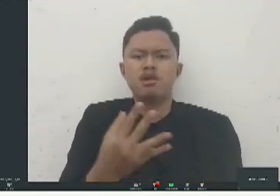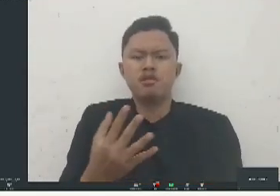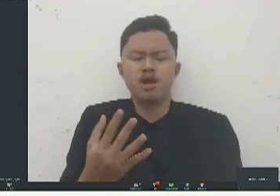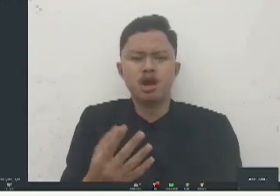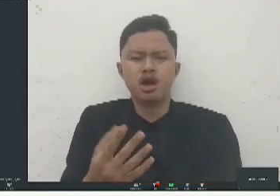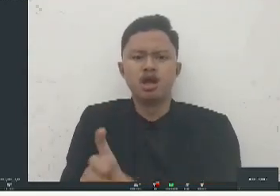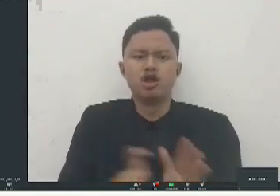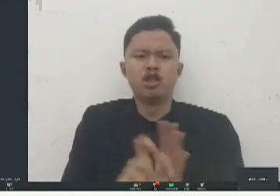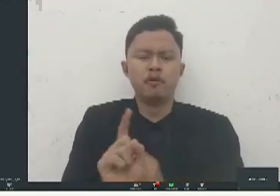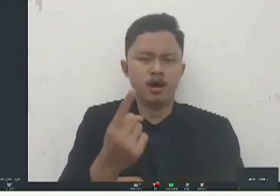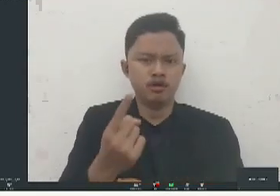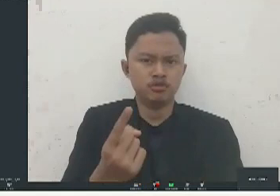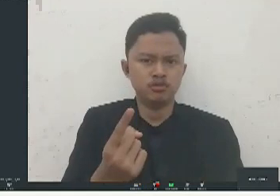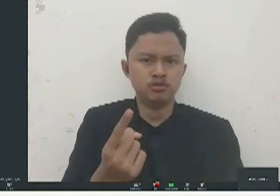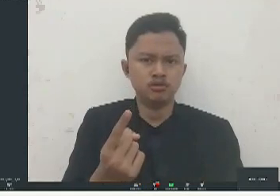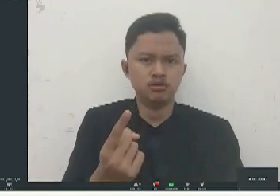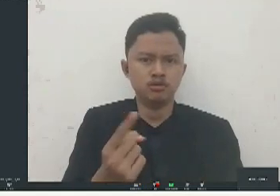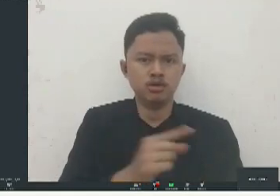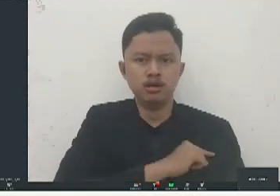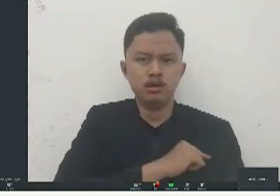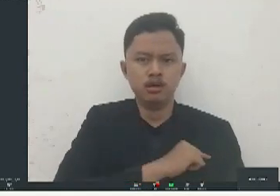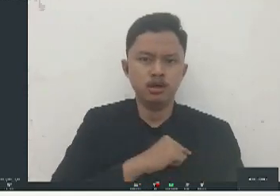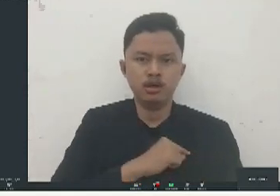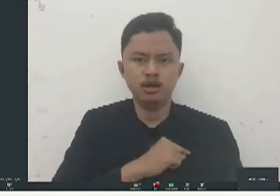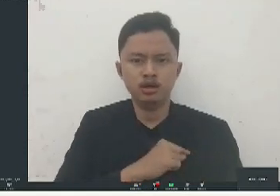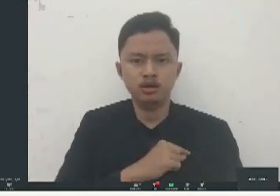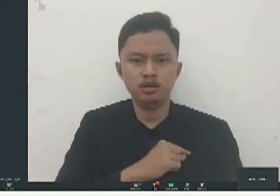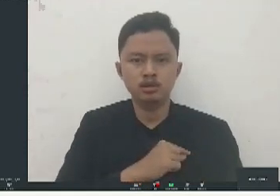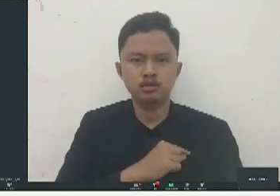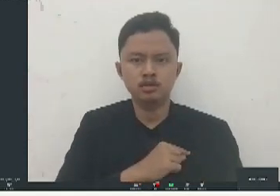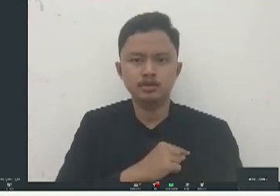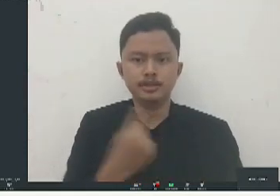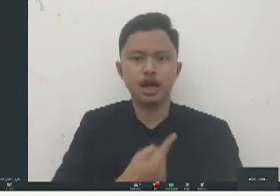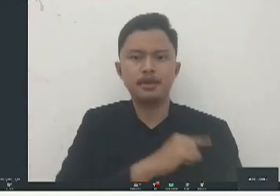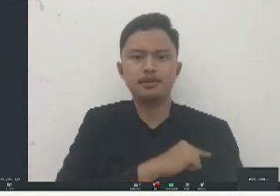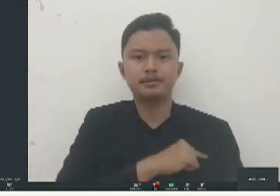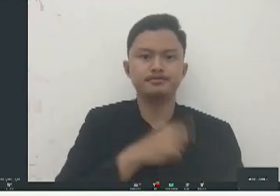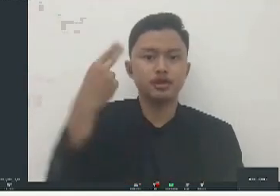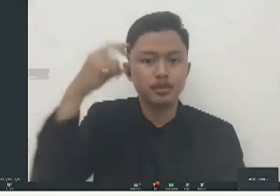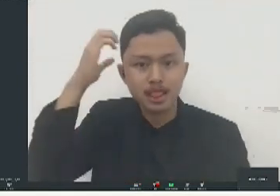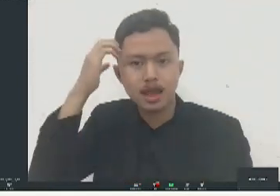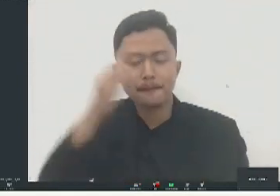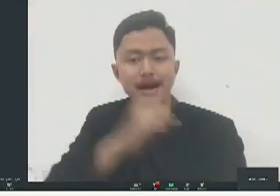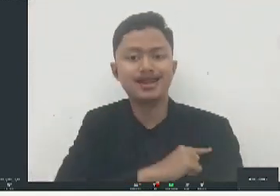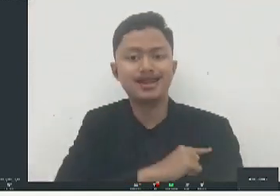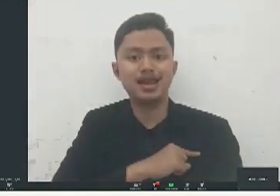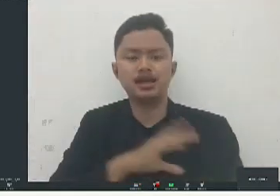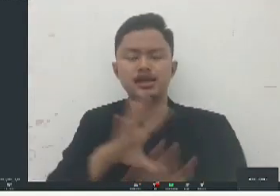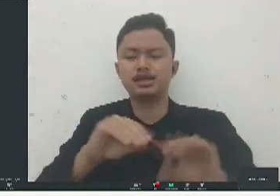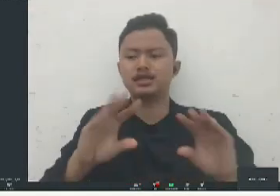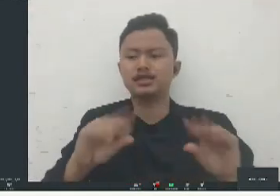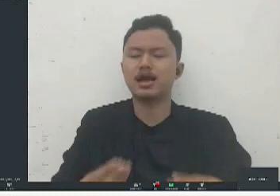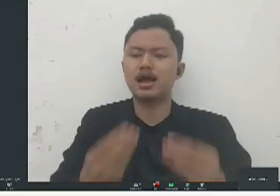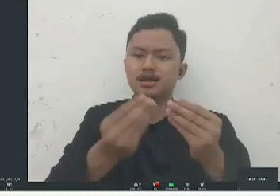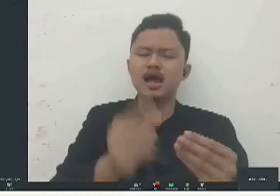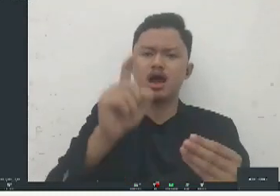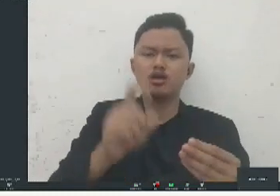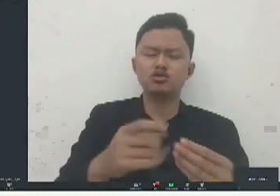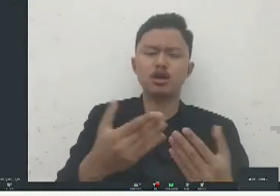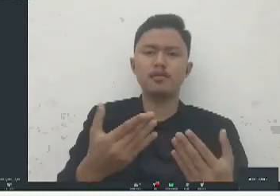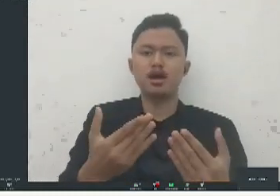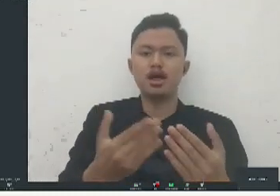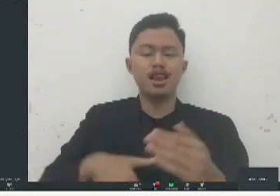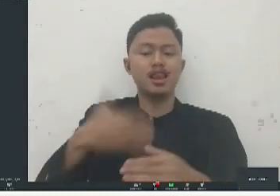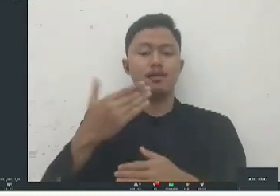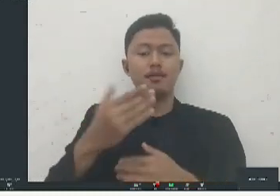dari pihak penyelenggara dari pihak kita pihak government itu pemberi kerja ya harusnya bisa lebih akomodatif